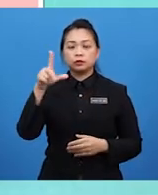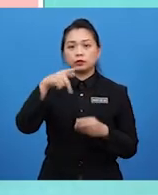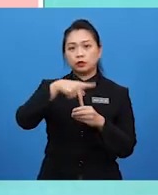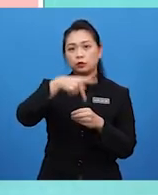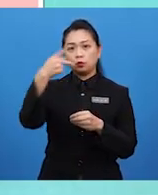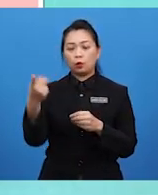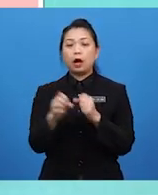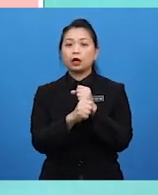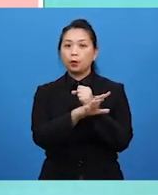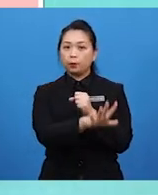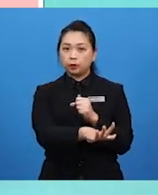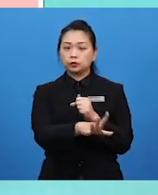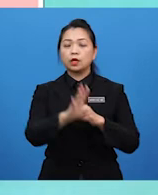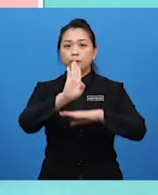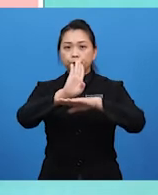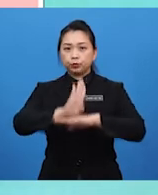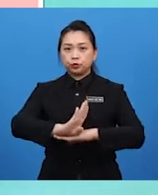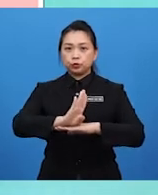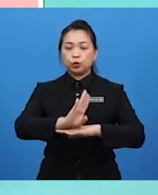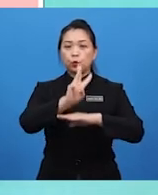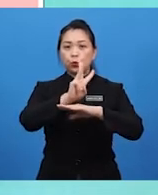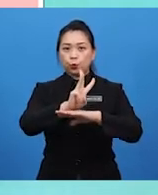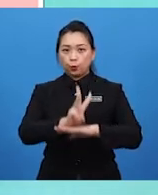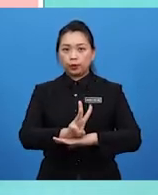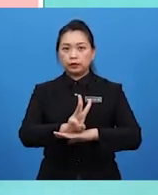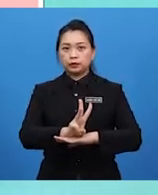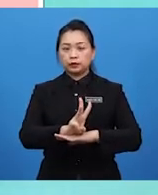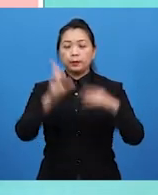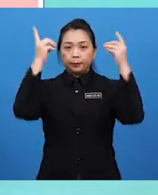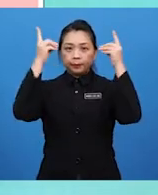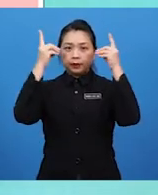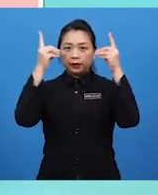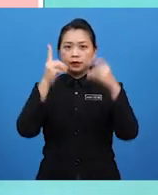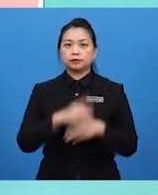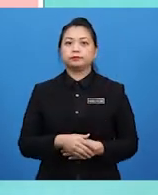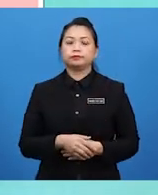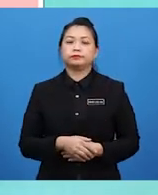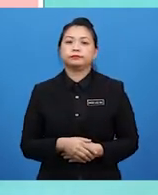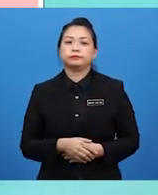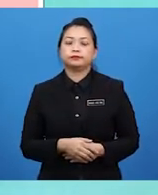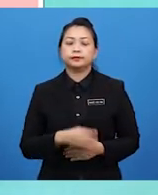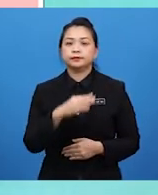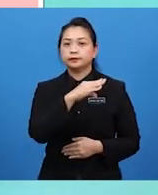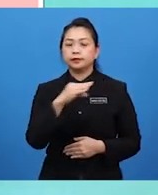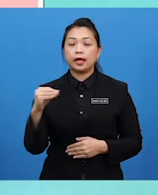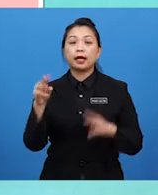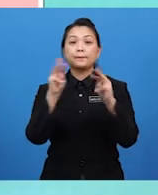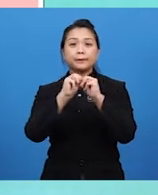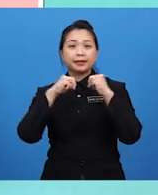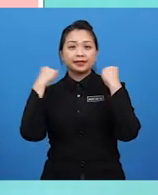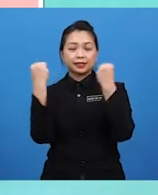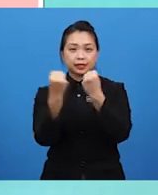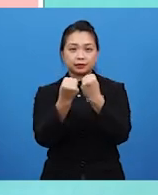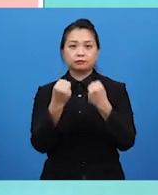komersial, budaya, warisan, pendidikan dan kemasyarakatan. Ada 11